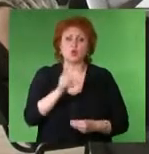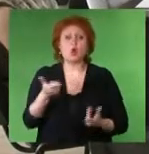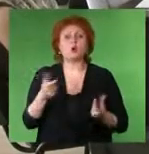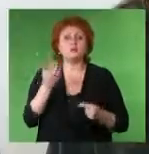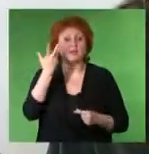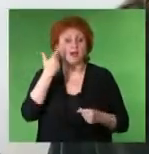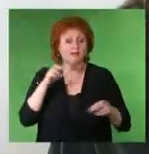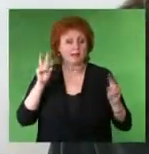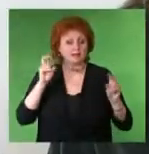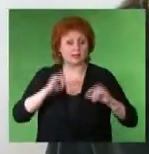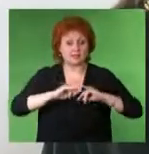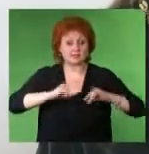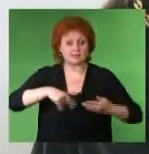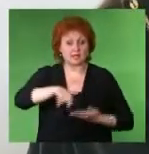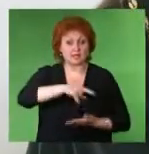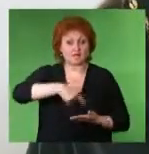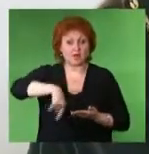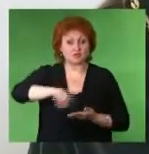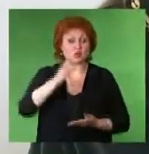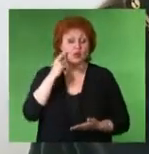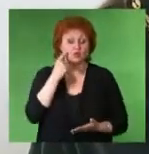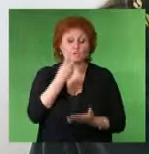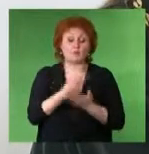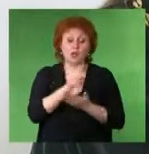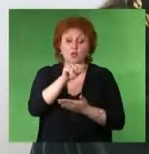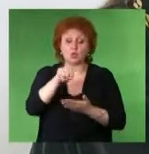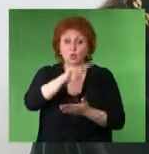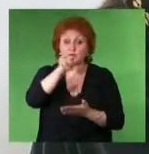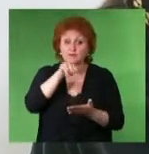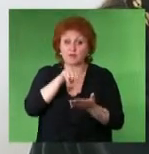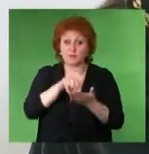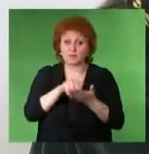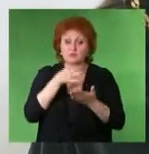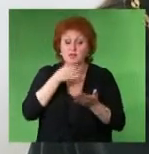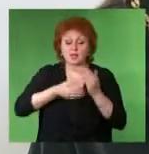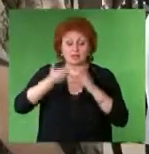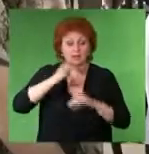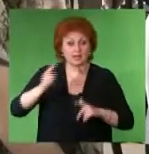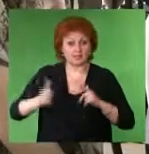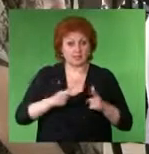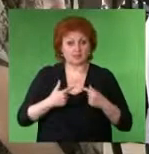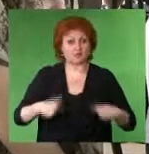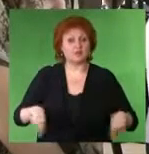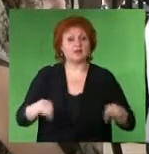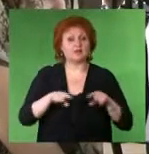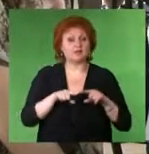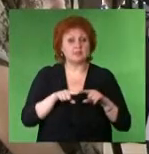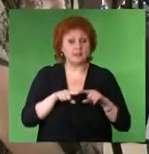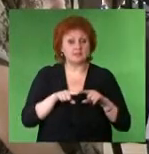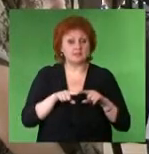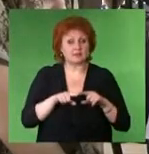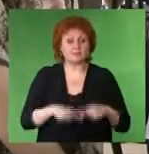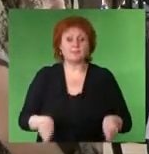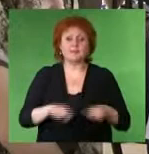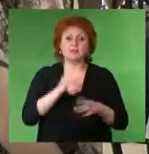«Что, где, когда» На игровом столе крутится волчок, который показывает на номер вопроса уже заранее подготовленного организаторами